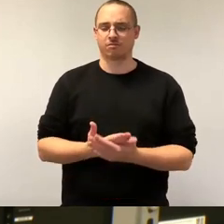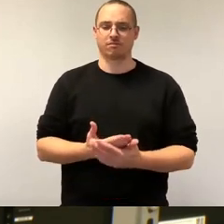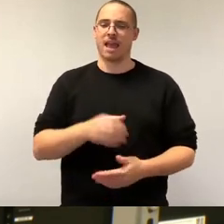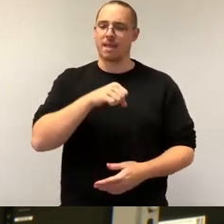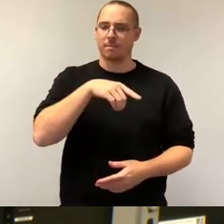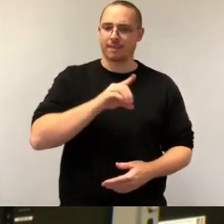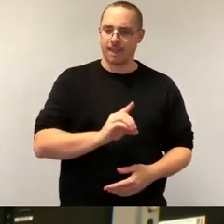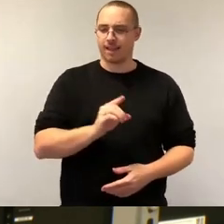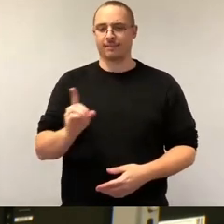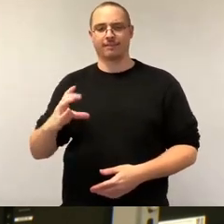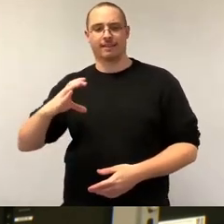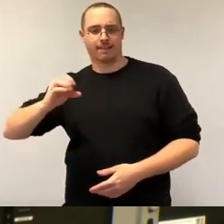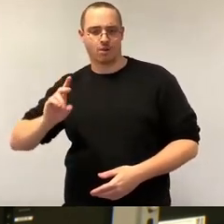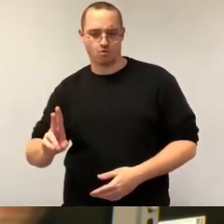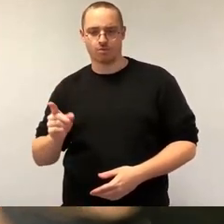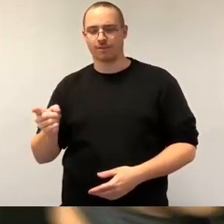Schritte in die richtige Richtung. Danke.